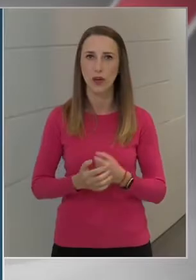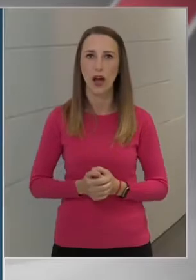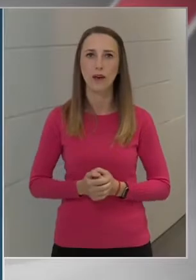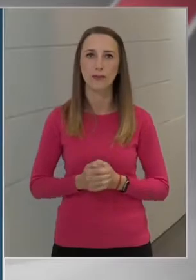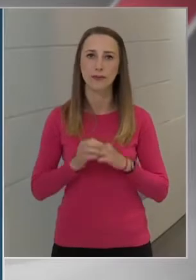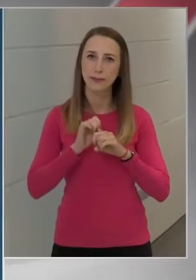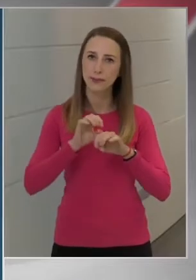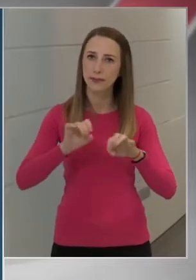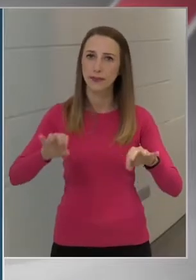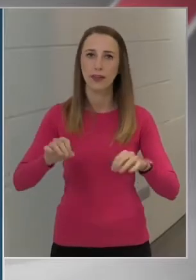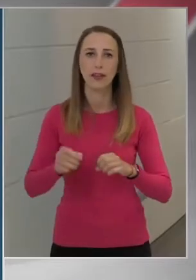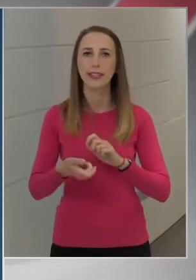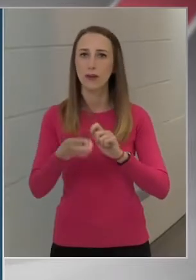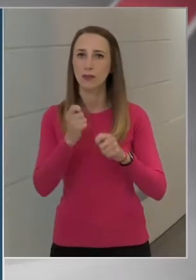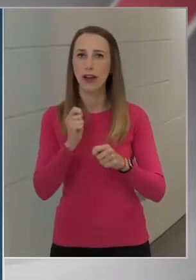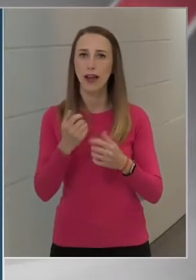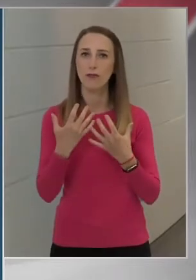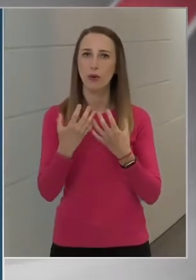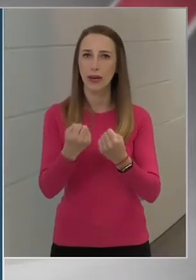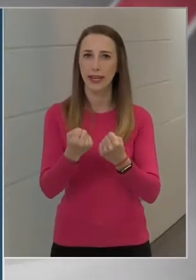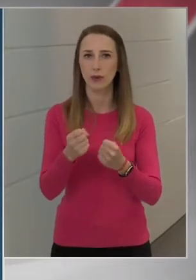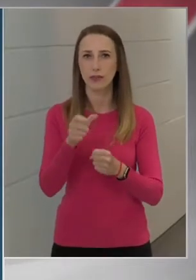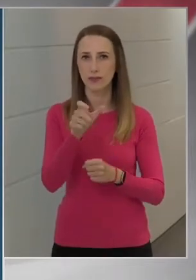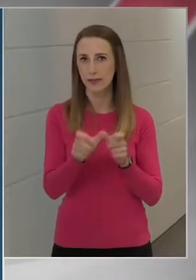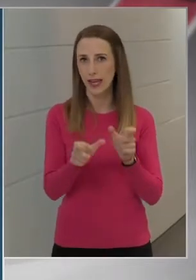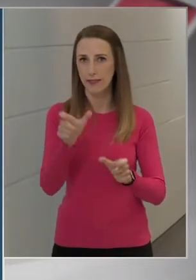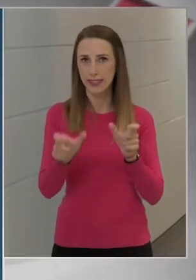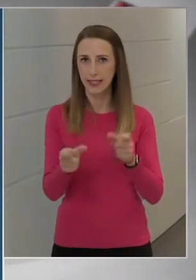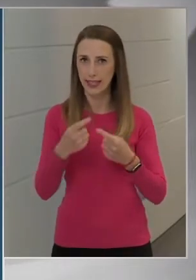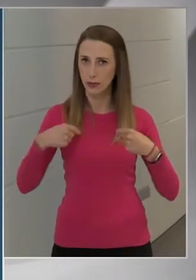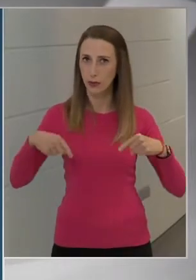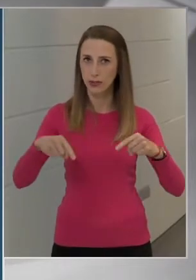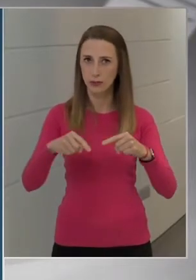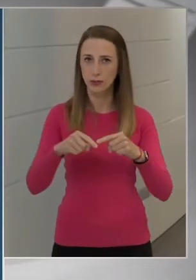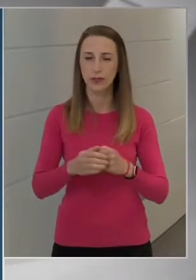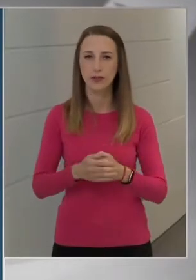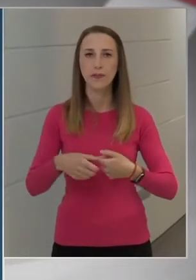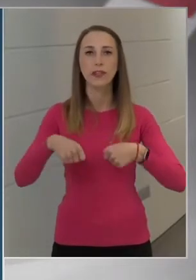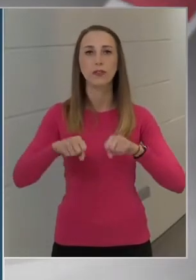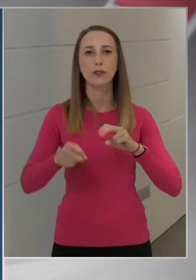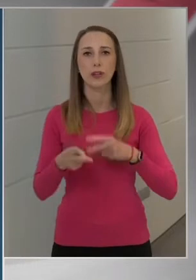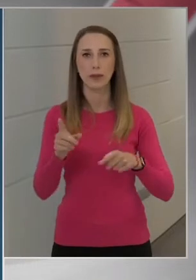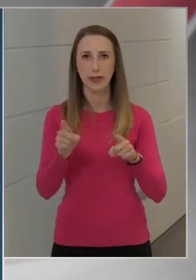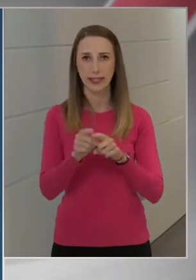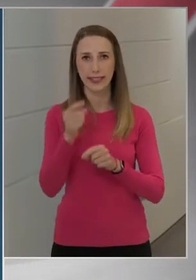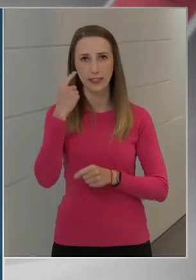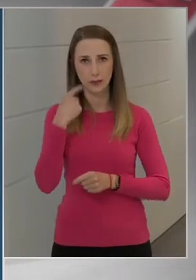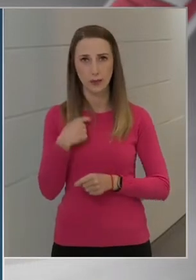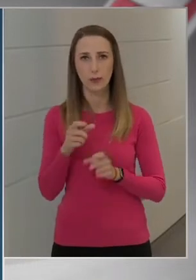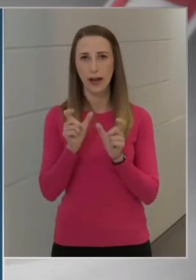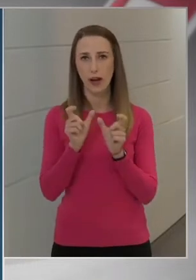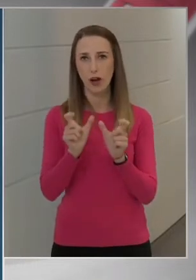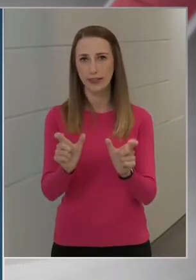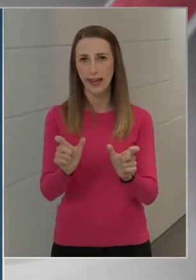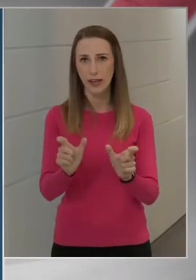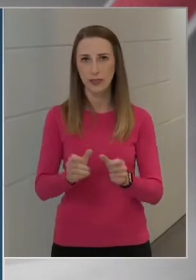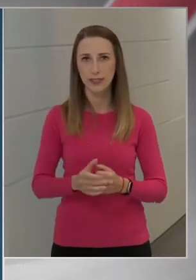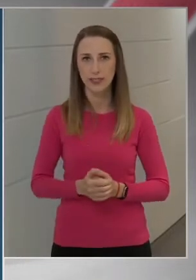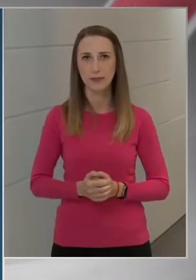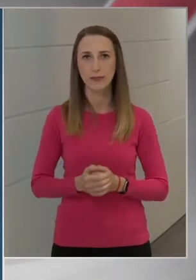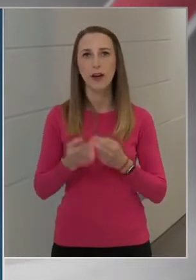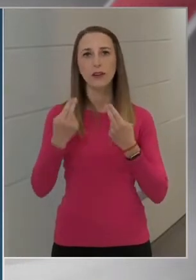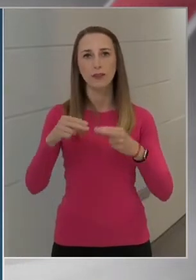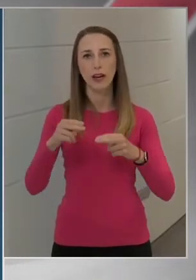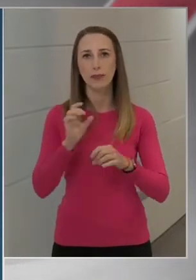nem talál fogékony szervezetet köztünk, és tulajdonképpen így tudjuk megakadályozni a